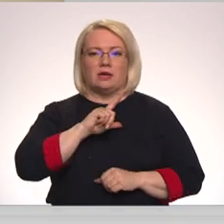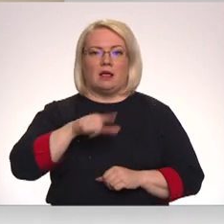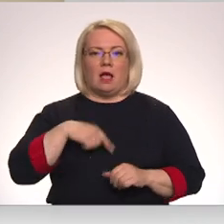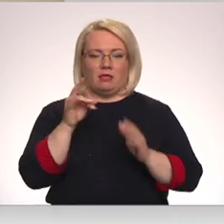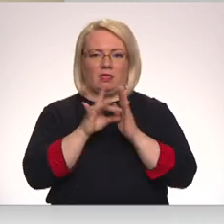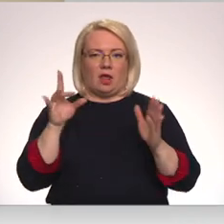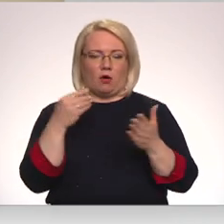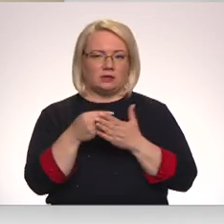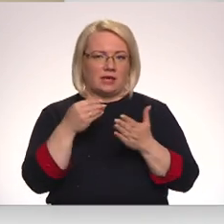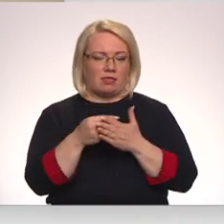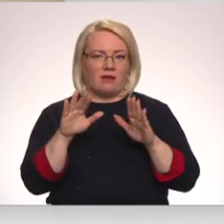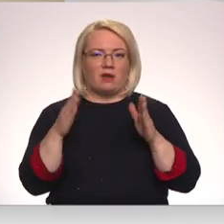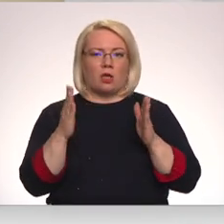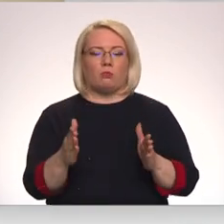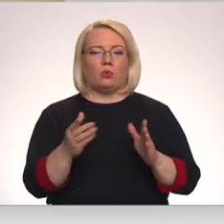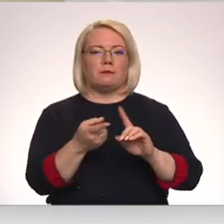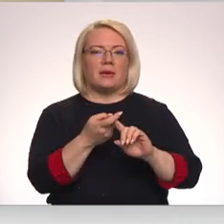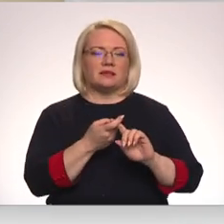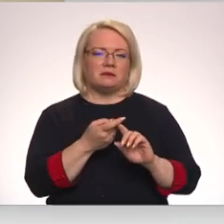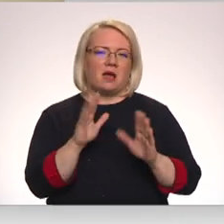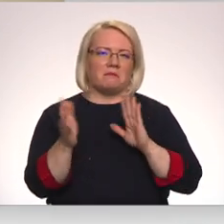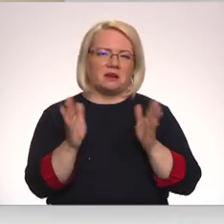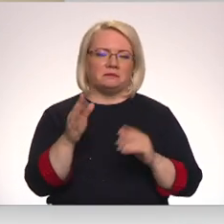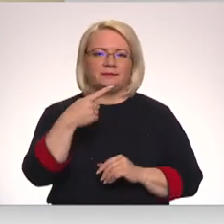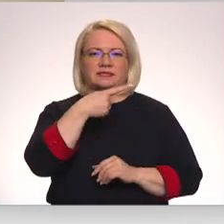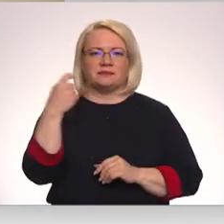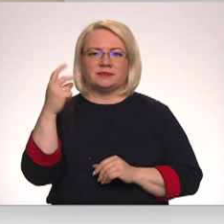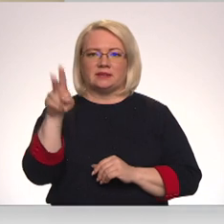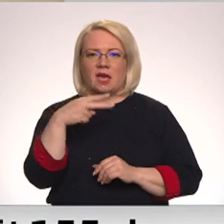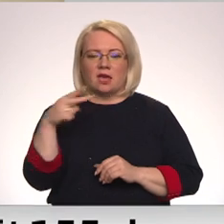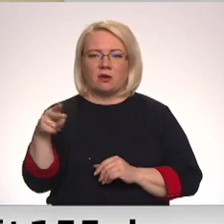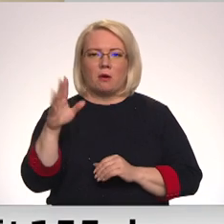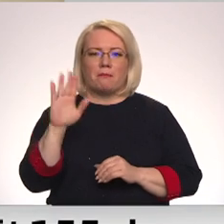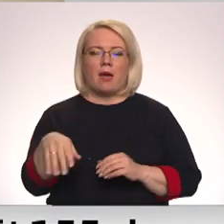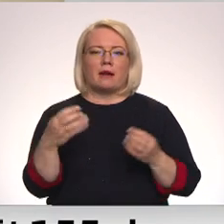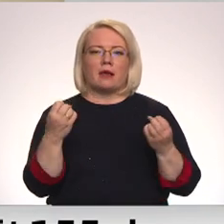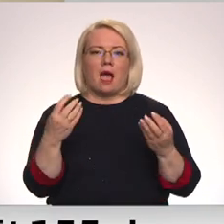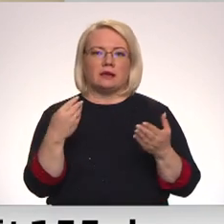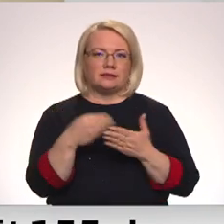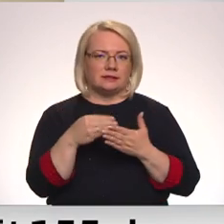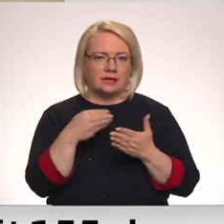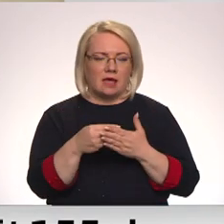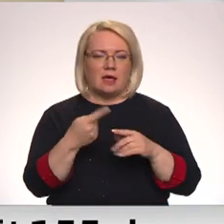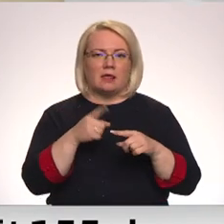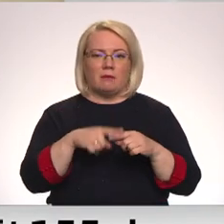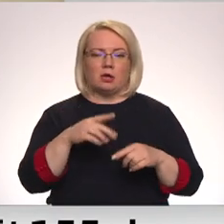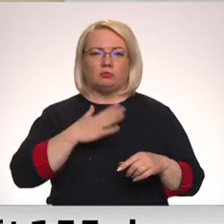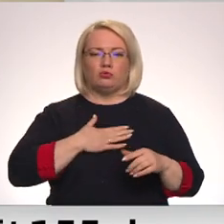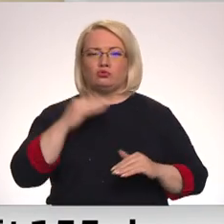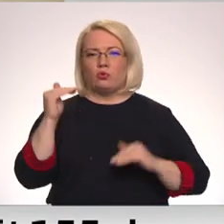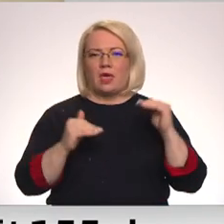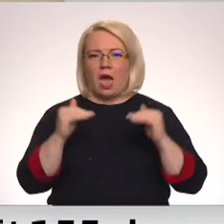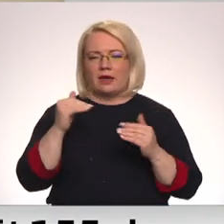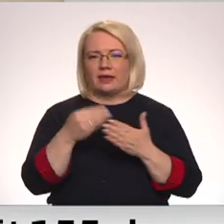būt piesaistīta apmēram pie 100 eiro par gāzes cena, līdz ar to mūsu tarifs varētu